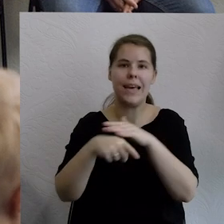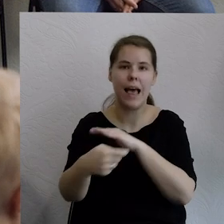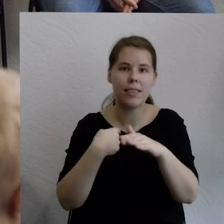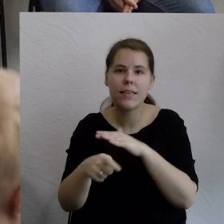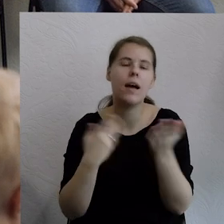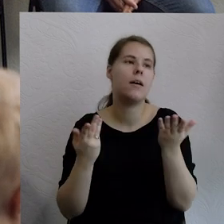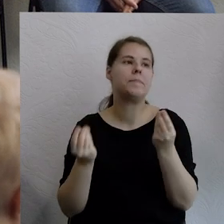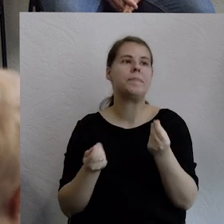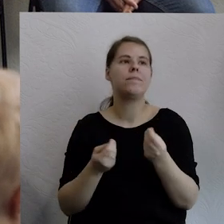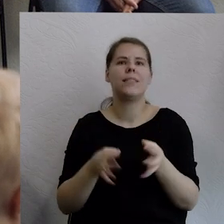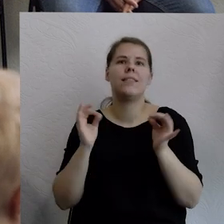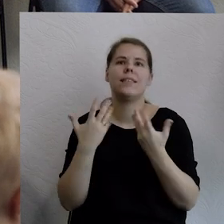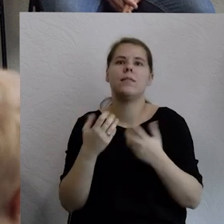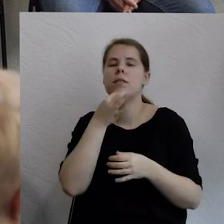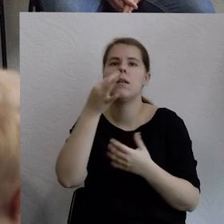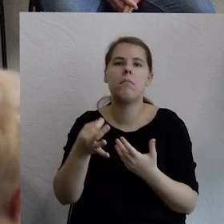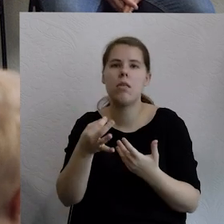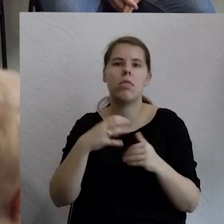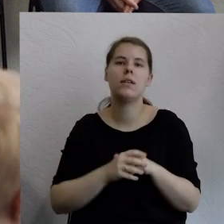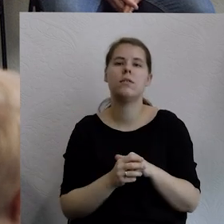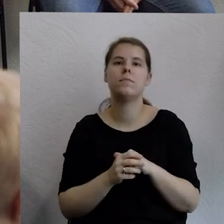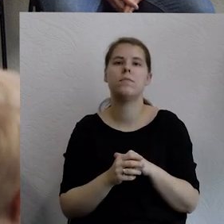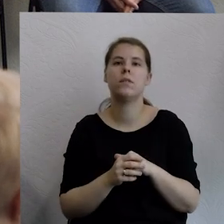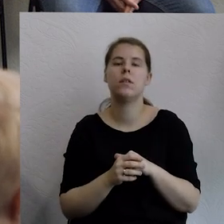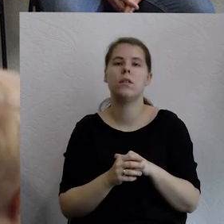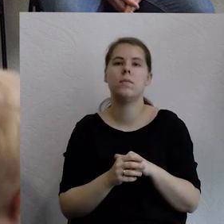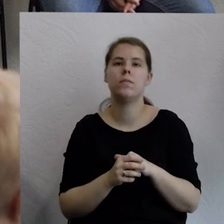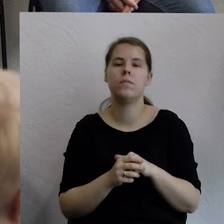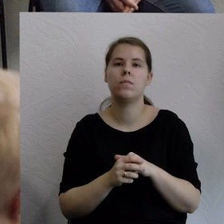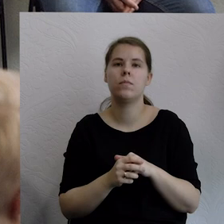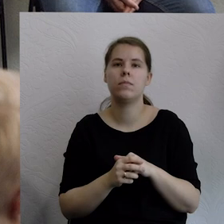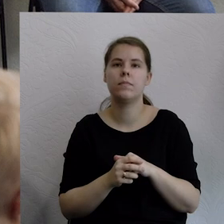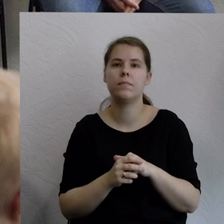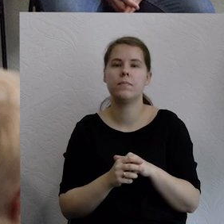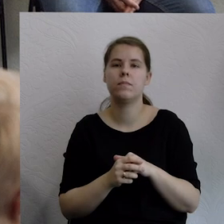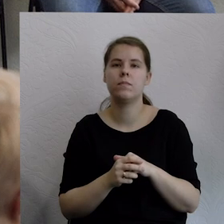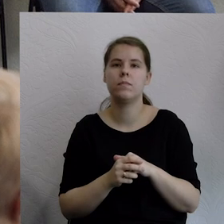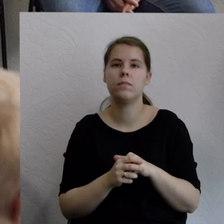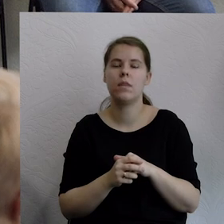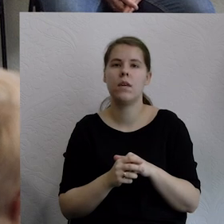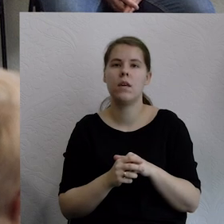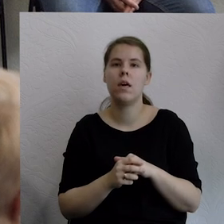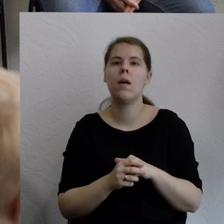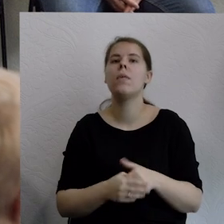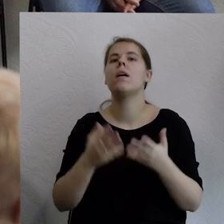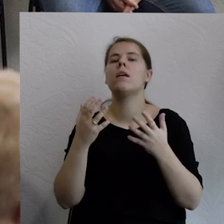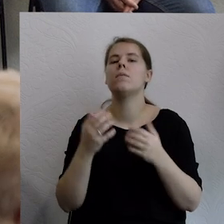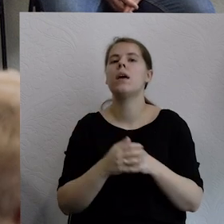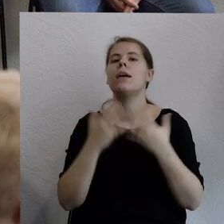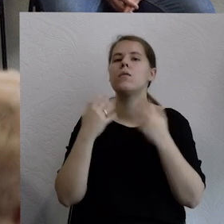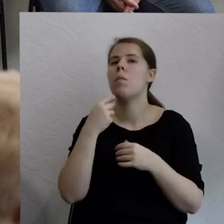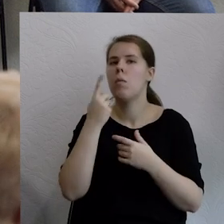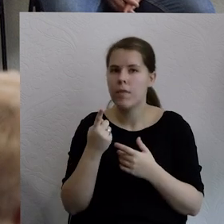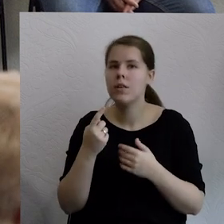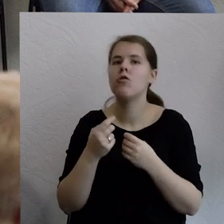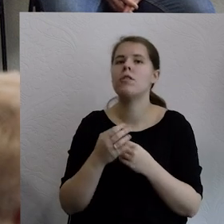pytanie jak sobie w ogóle myśleć o tym jak polaryzację, jakby zdepolityzować. Fajnie, że wspomniałeś o tych